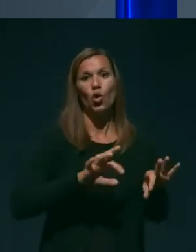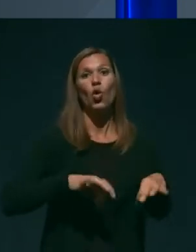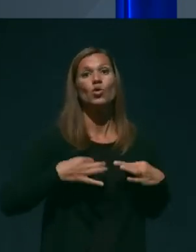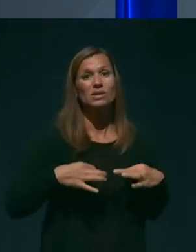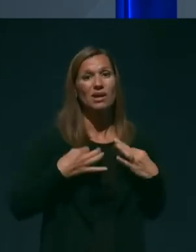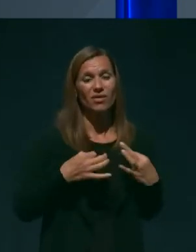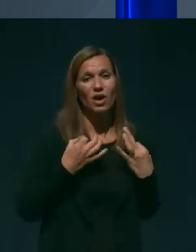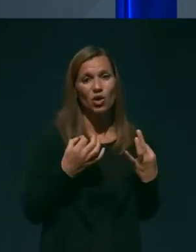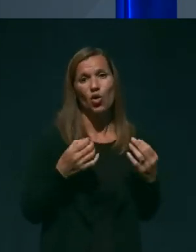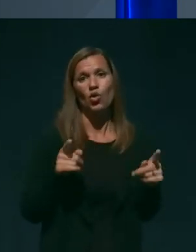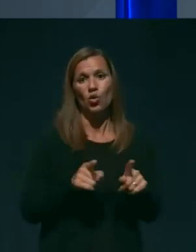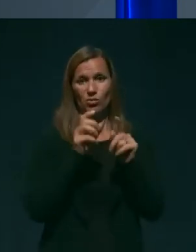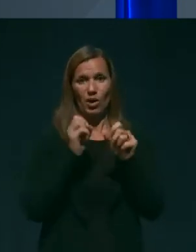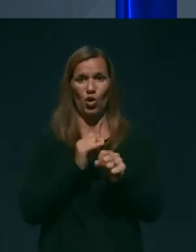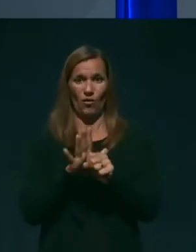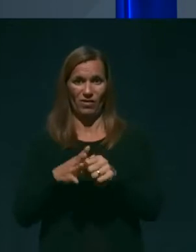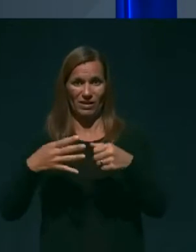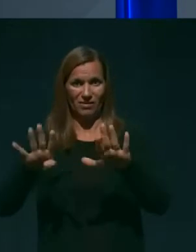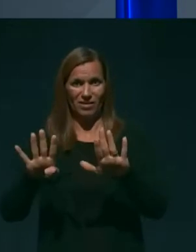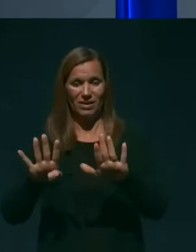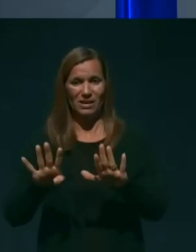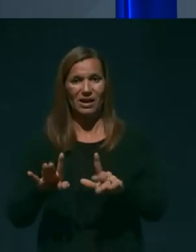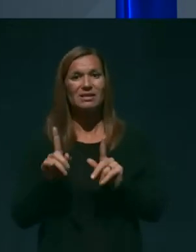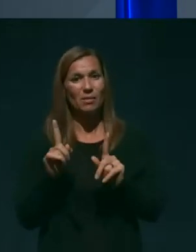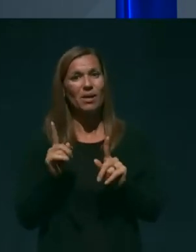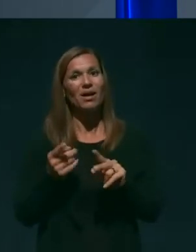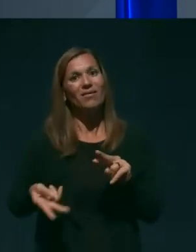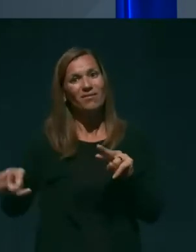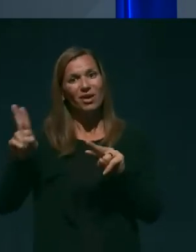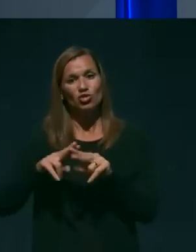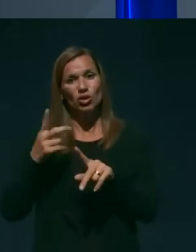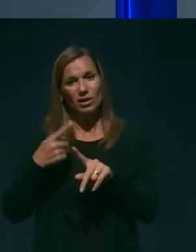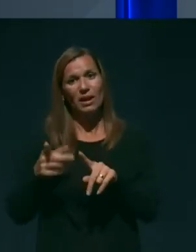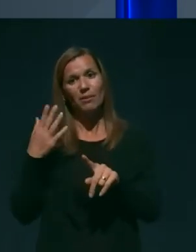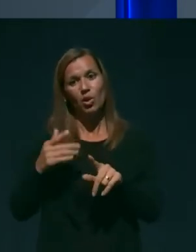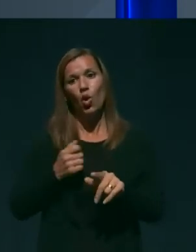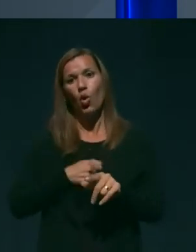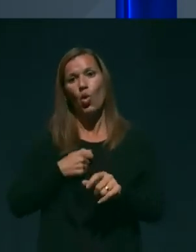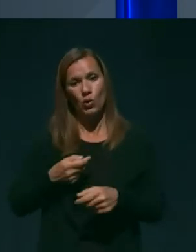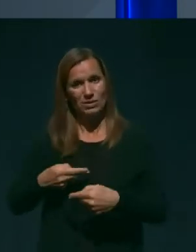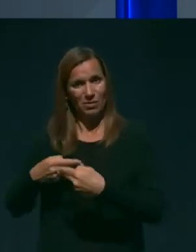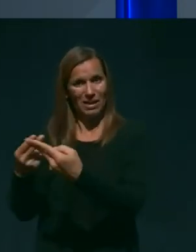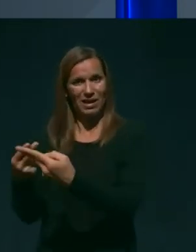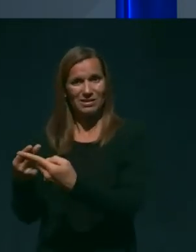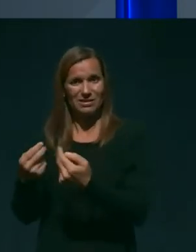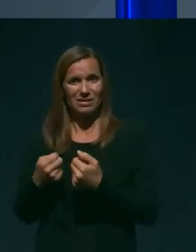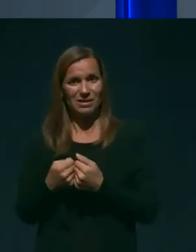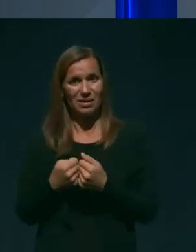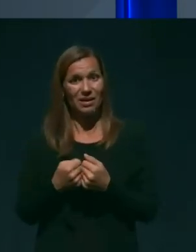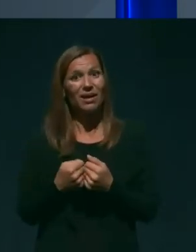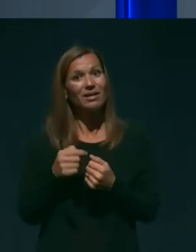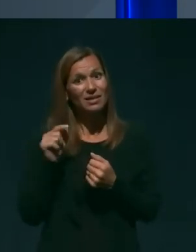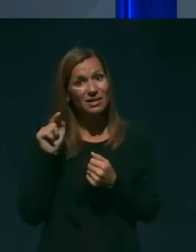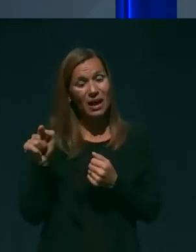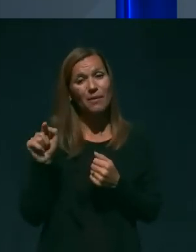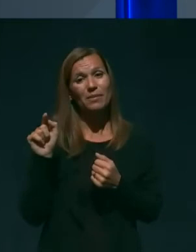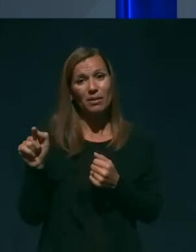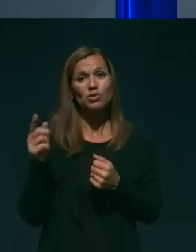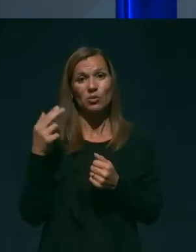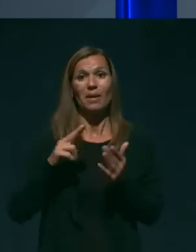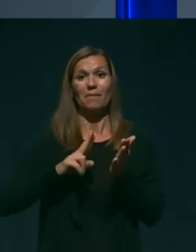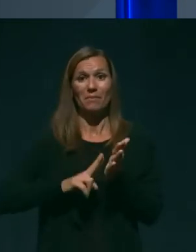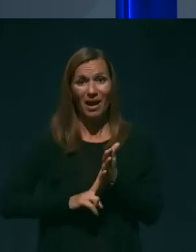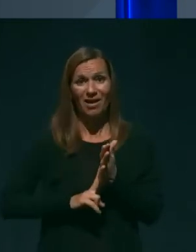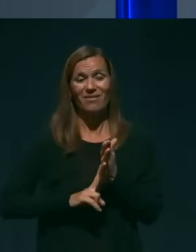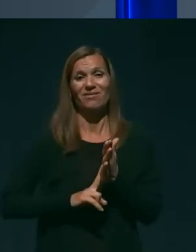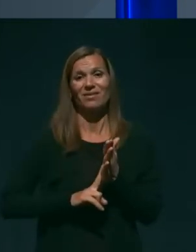COVID-19, jih je pa večji delež hospitaliziranih umrlo in dejansko so bile tam prave indikacije za